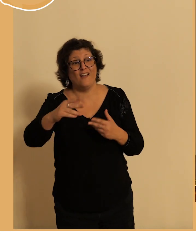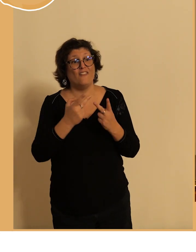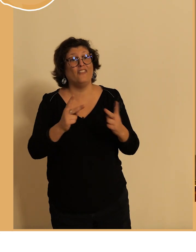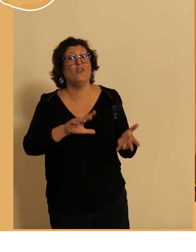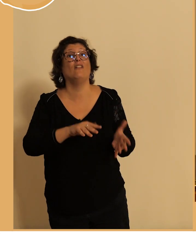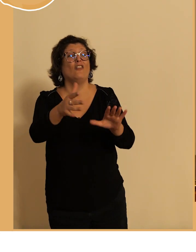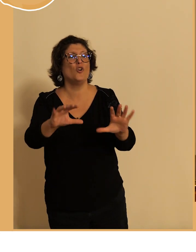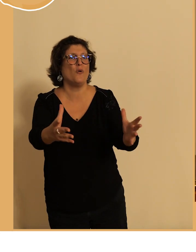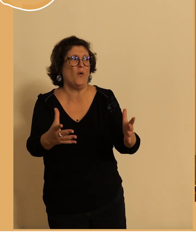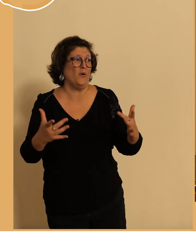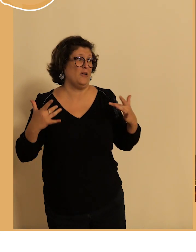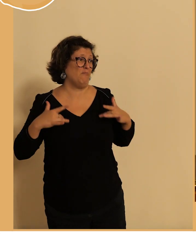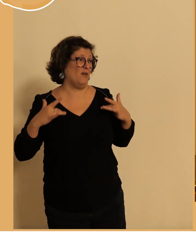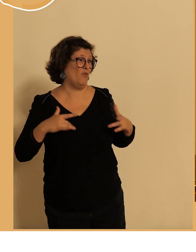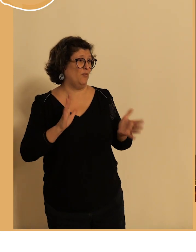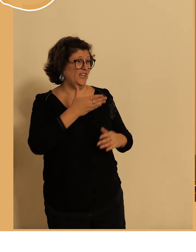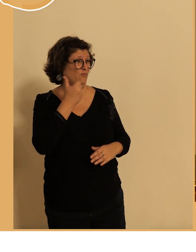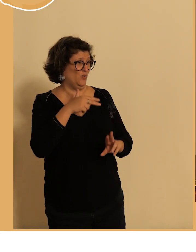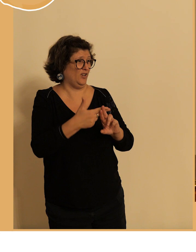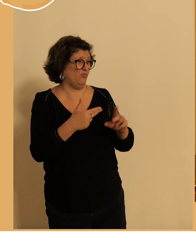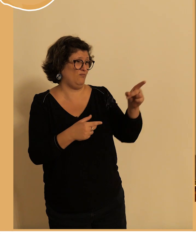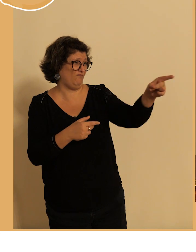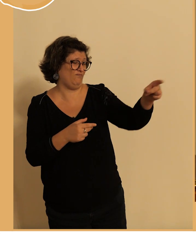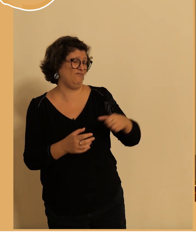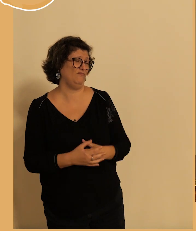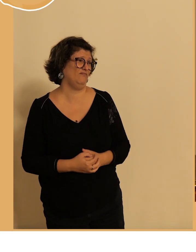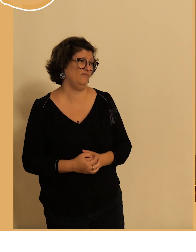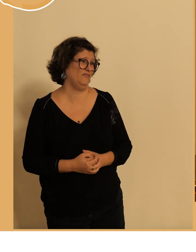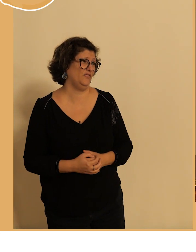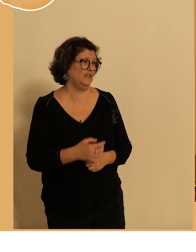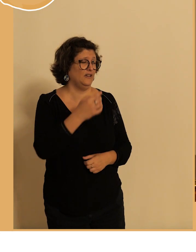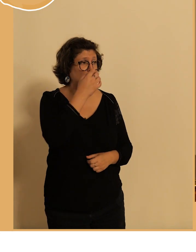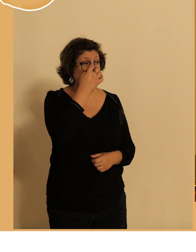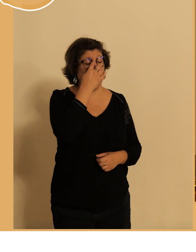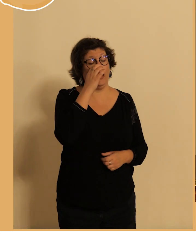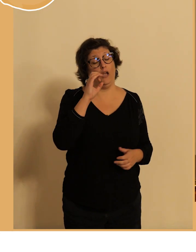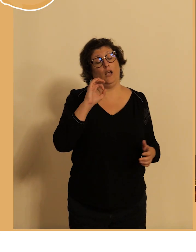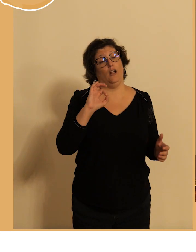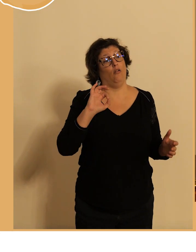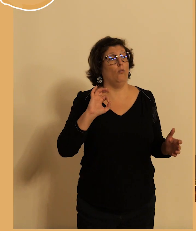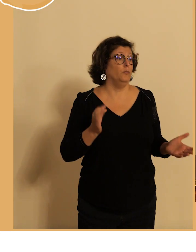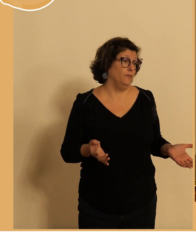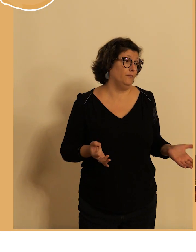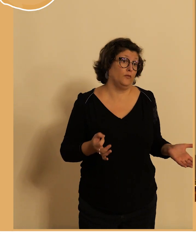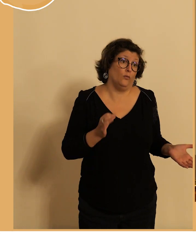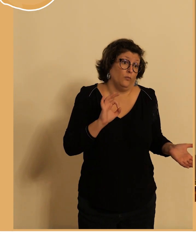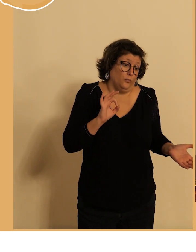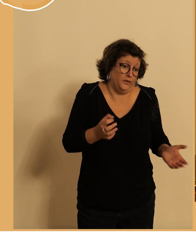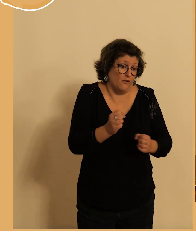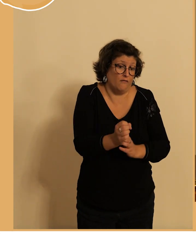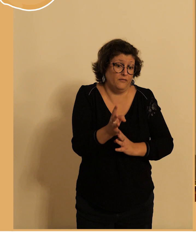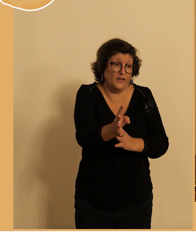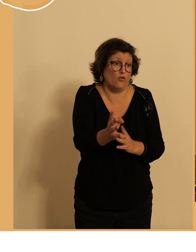vous voulez répondre peut-être merci le vélo électrique gagne du terrain c'est vrai qu'il y a une dizaine d'années